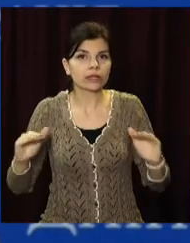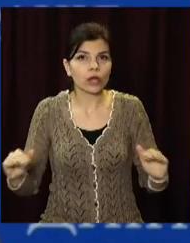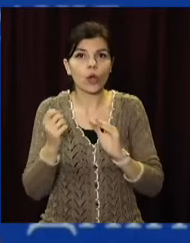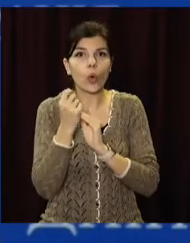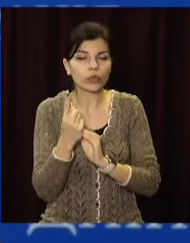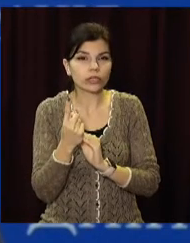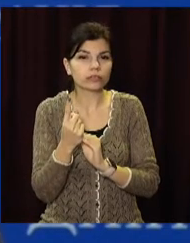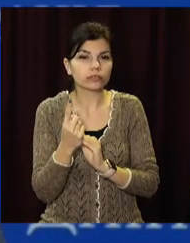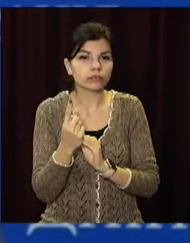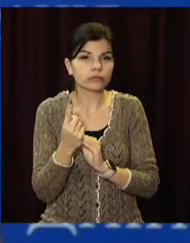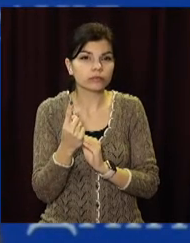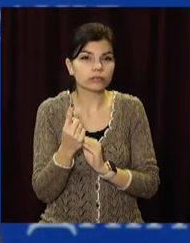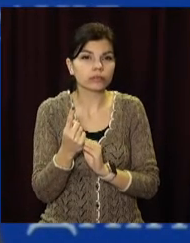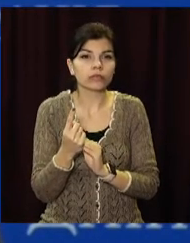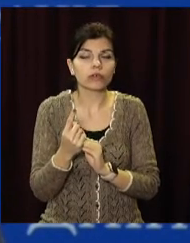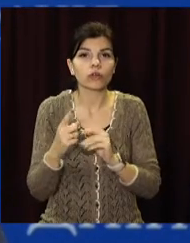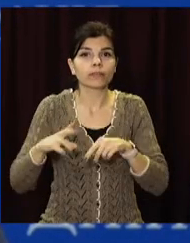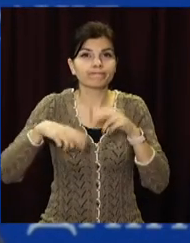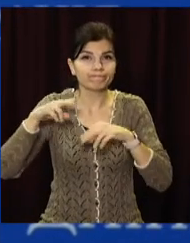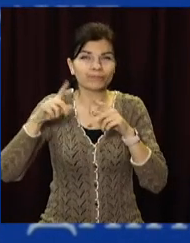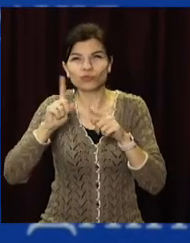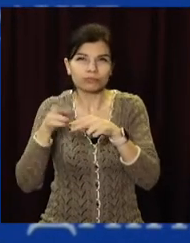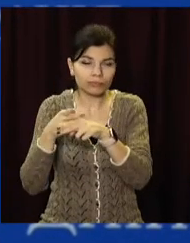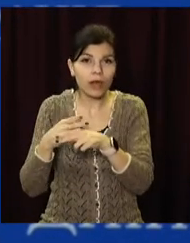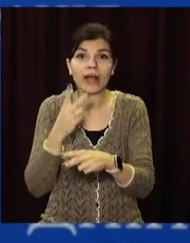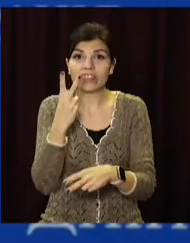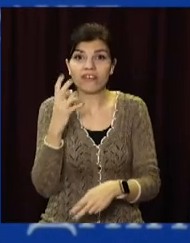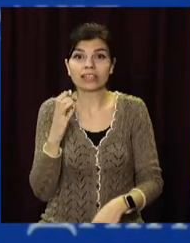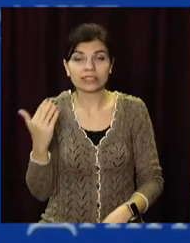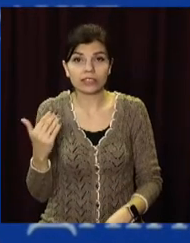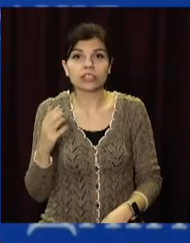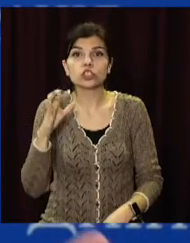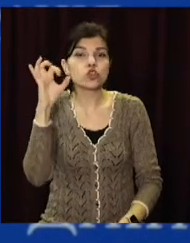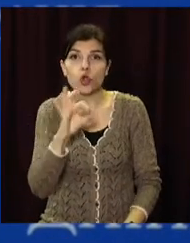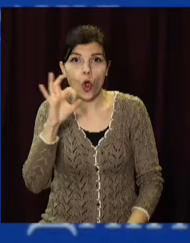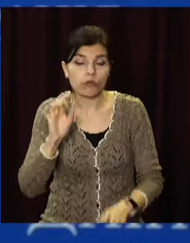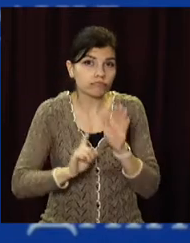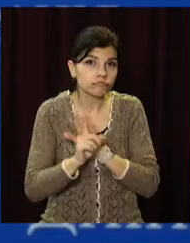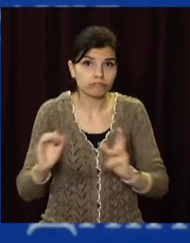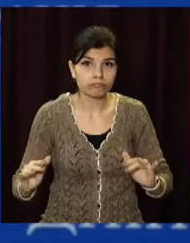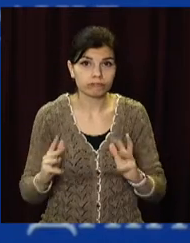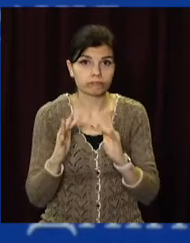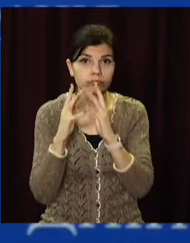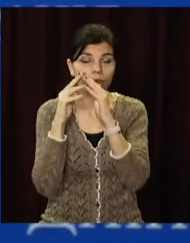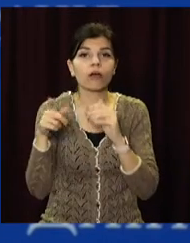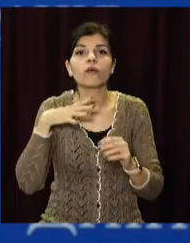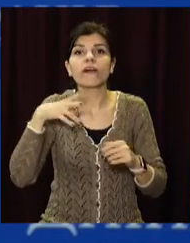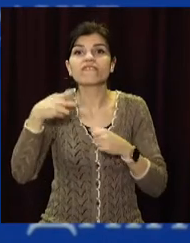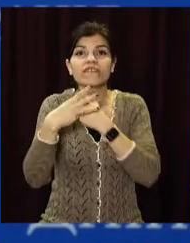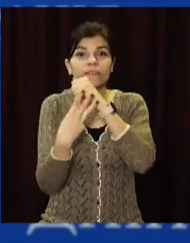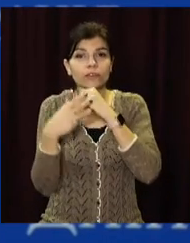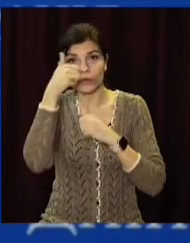11 відбудовуємо, два з них відбудовуємо з нуля. Я ж кажу, проєкт був розпочатий ще у 2018